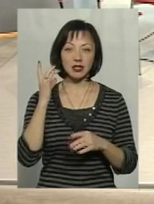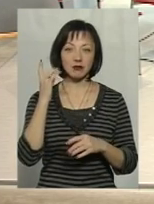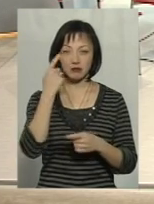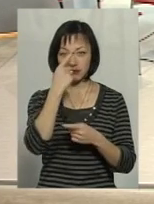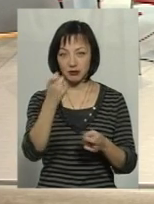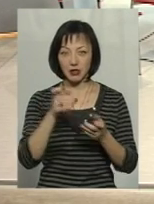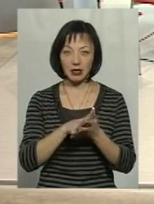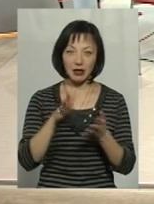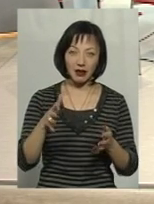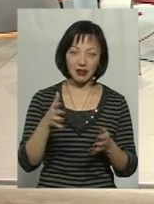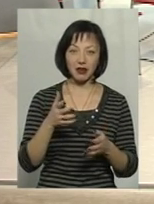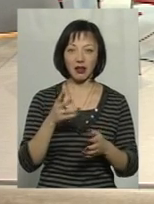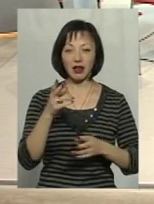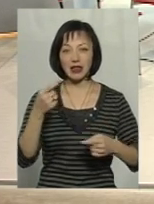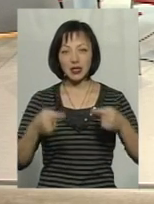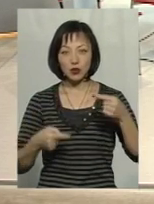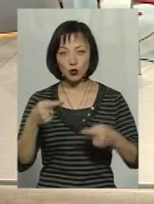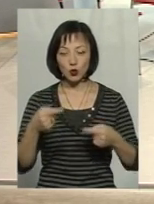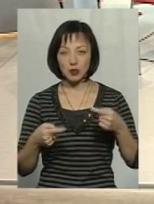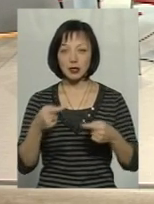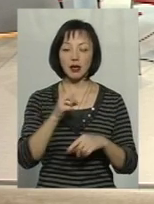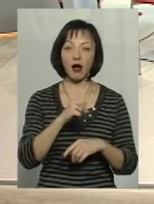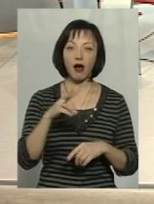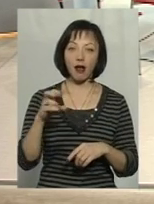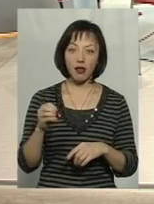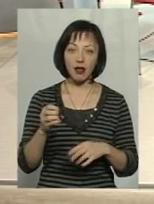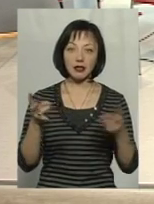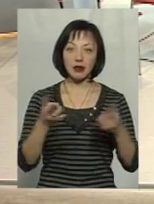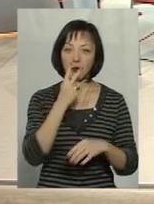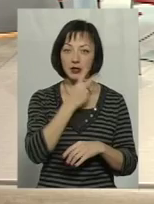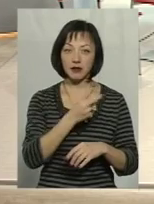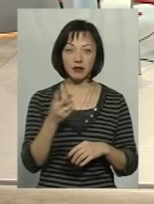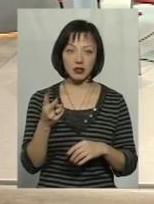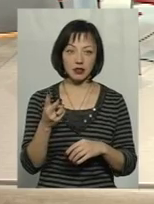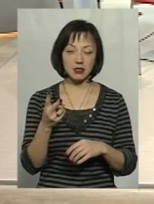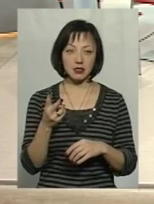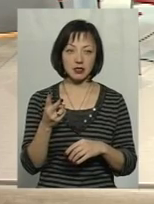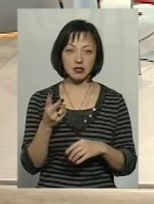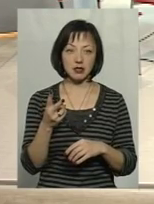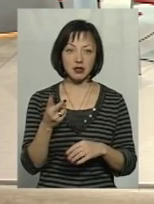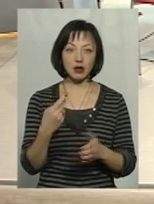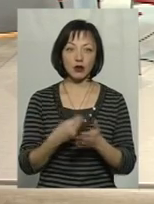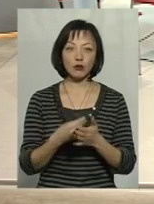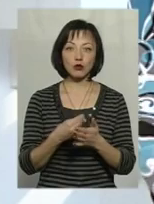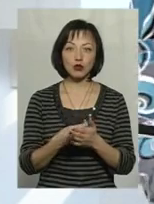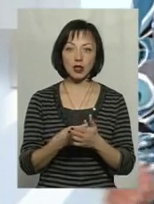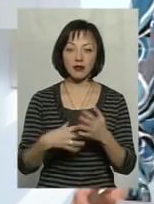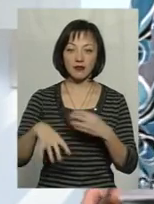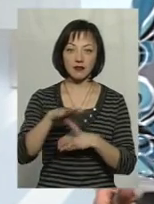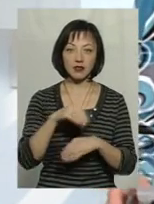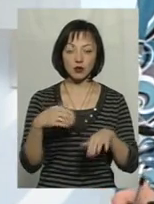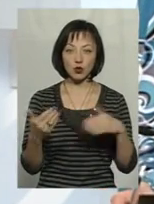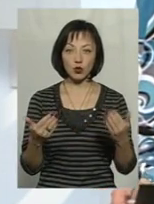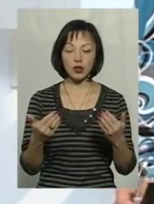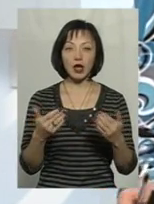якась дискусія, певні колізії, але треба дивитися бюджетно всі сторони за і проти.